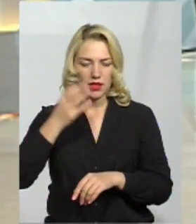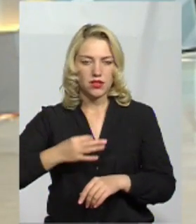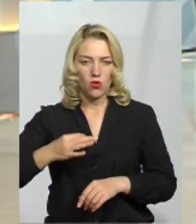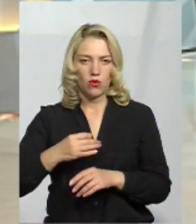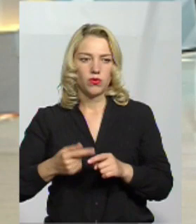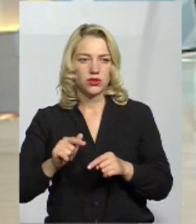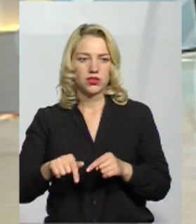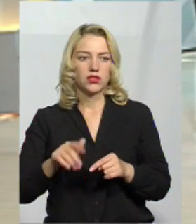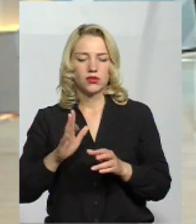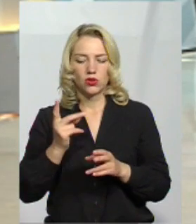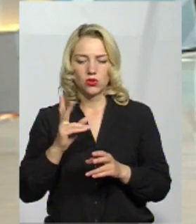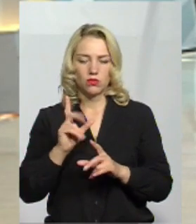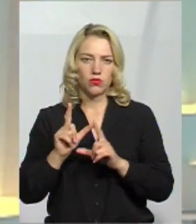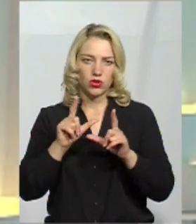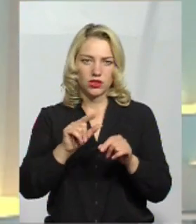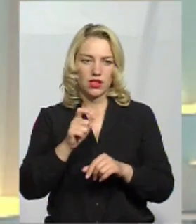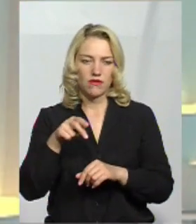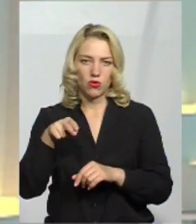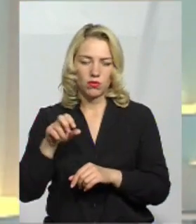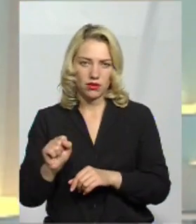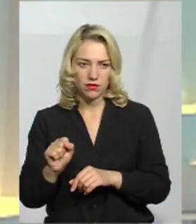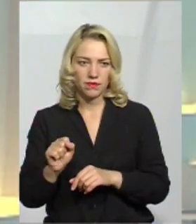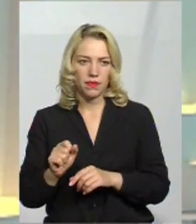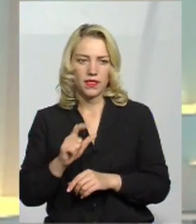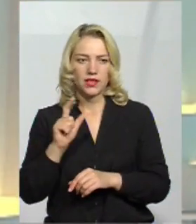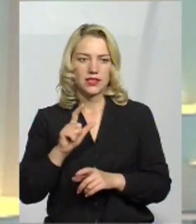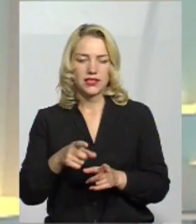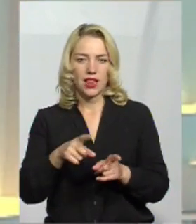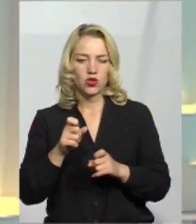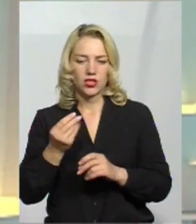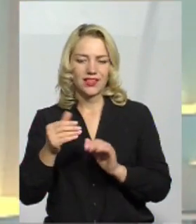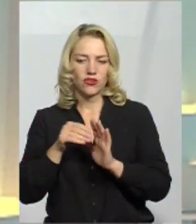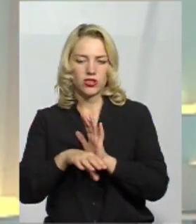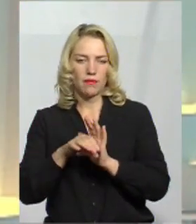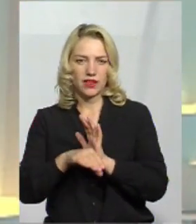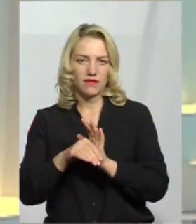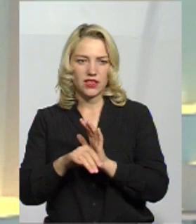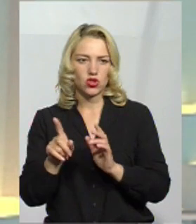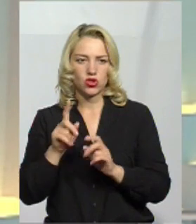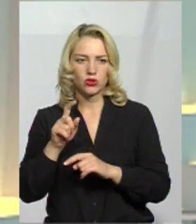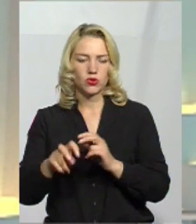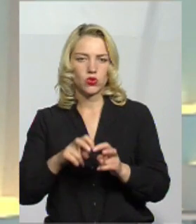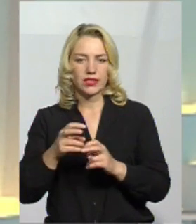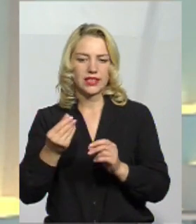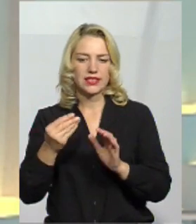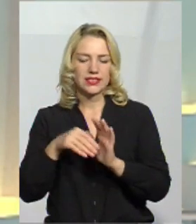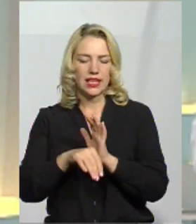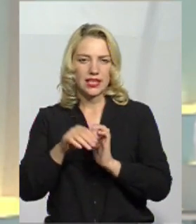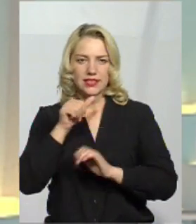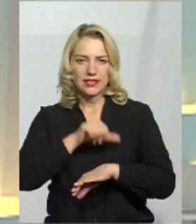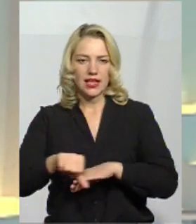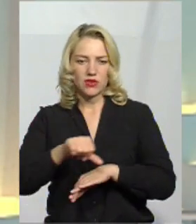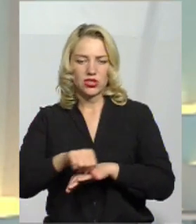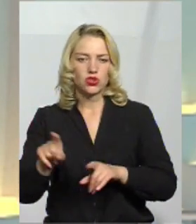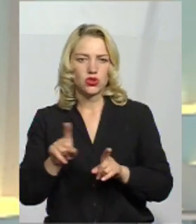Друге – це буде моя поїздка до Європи з залученням іноземних інвесторів. А саме – шукати іноземних інвесторів. І